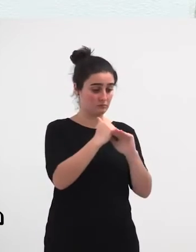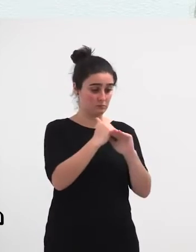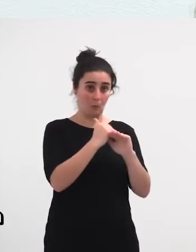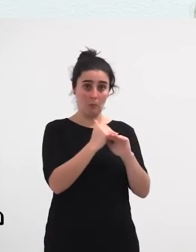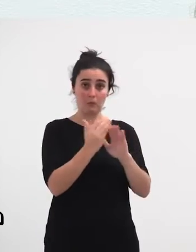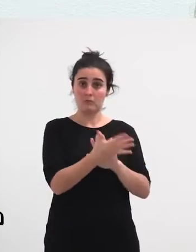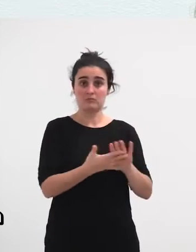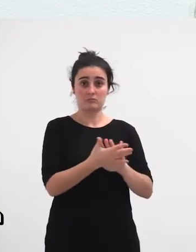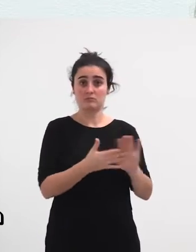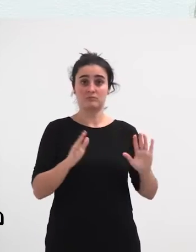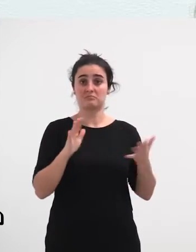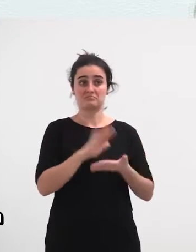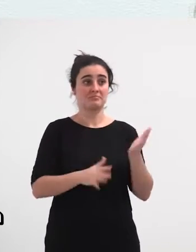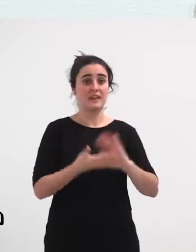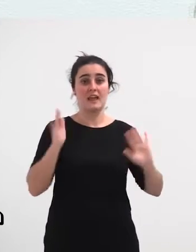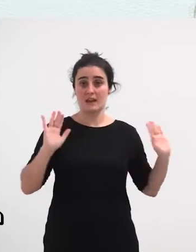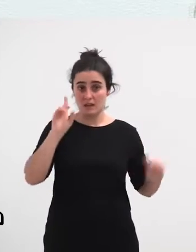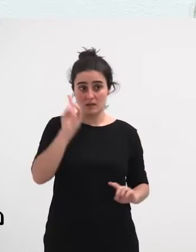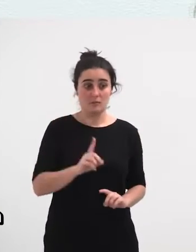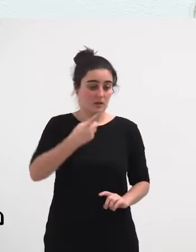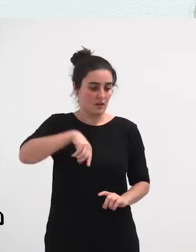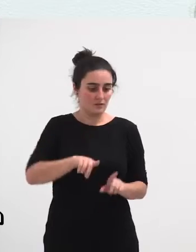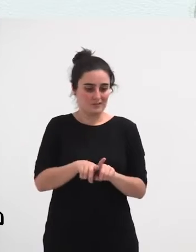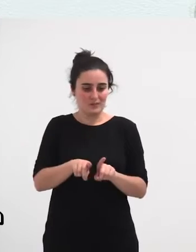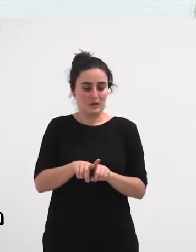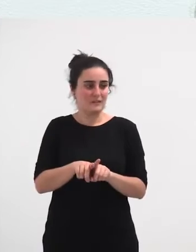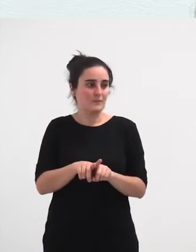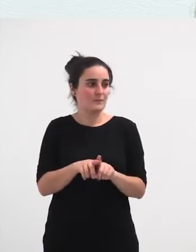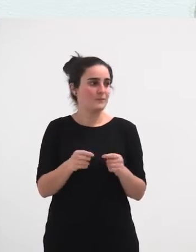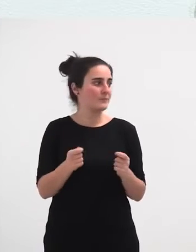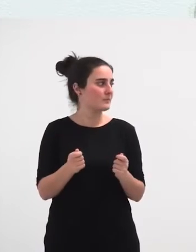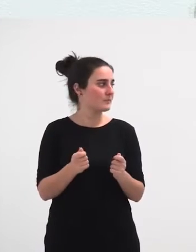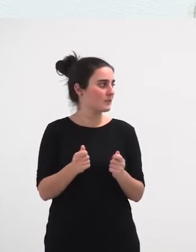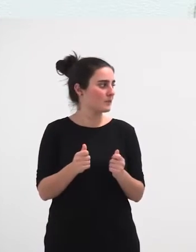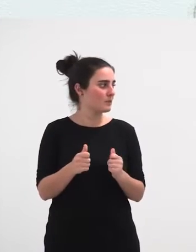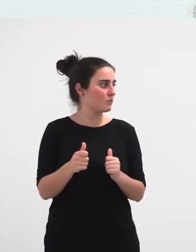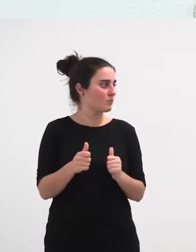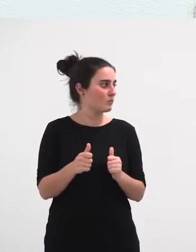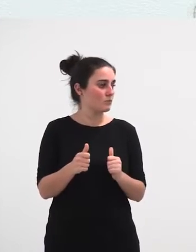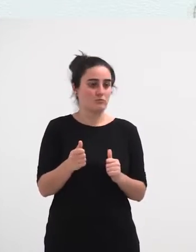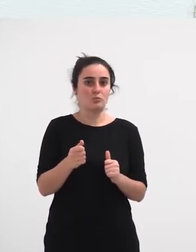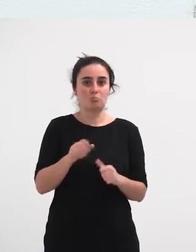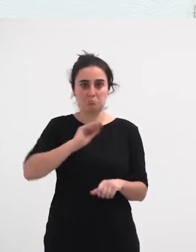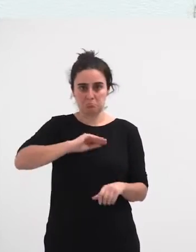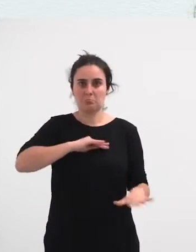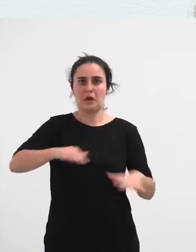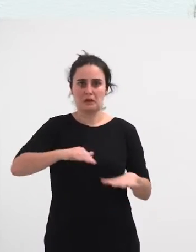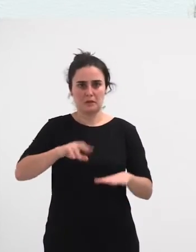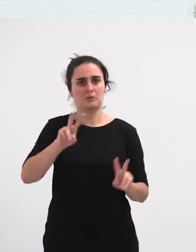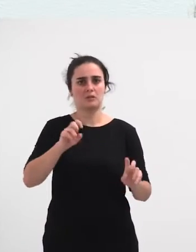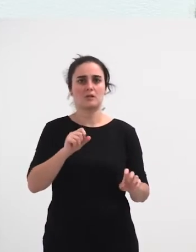aktibo bat izaten alarde parekideen, bueno, kontra, ez?